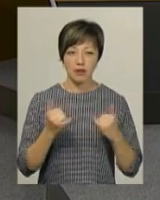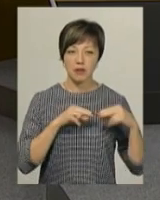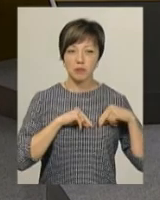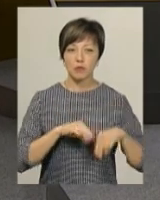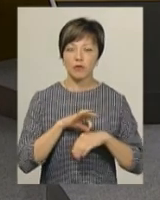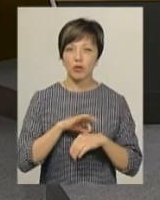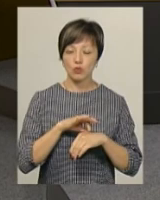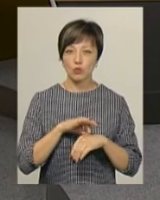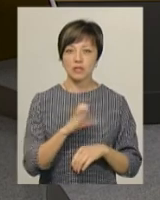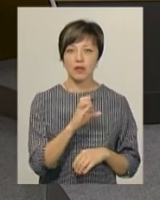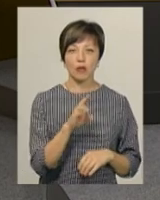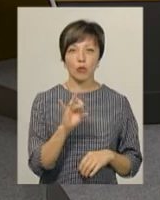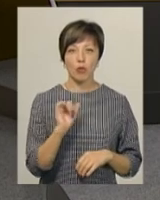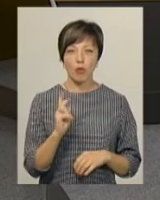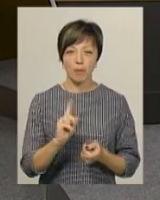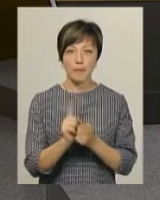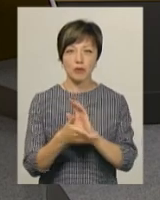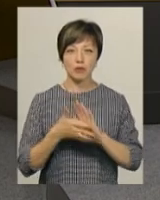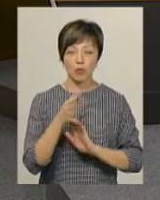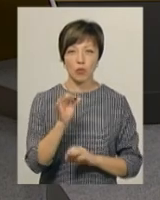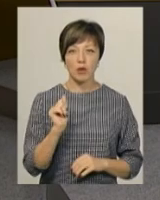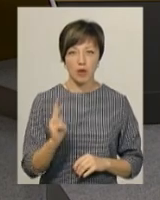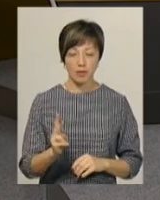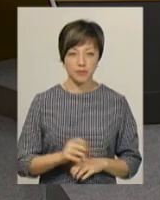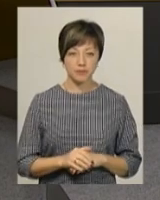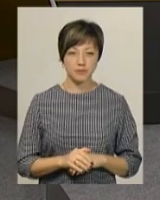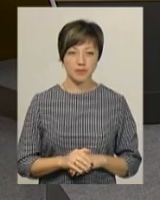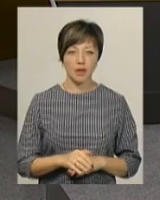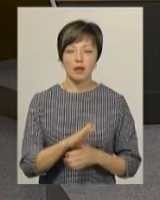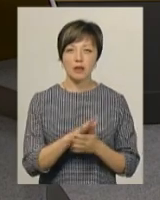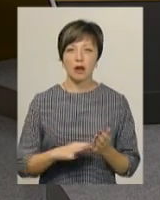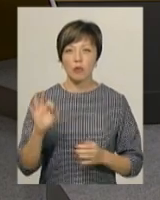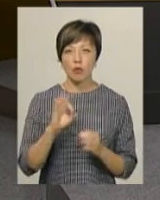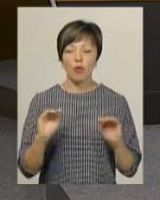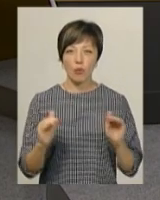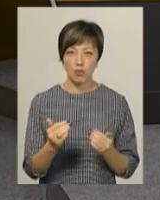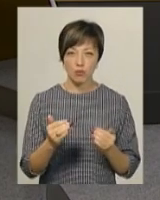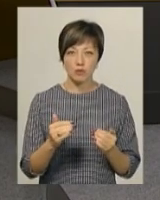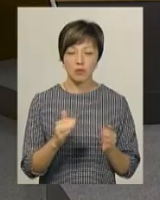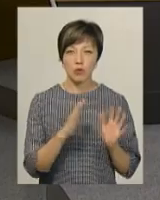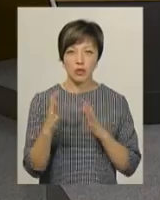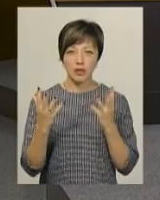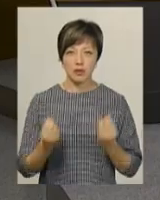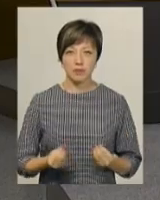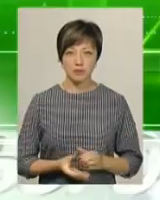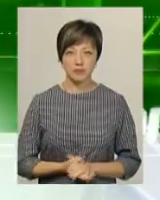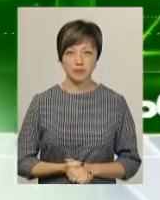для вас працюють ведуча Світлана Поробок, диктор жестової мови Ольга Рибак. Далі коротко про події дня.